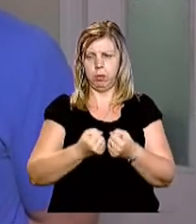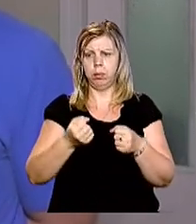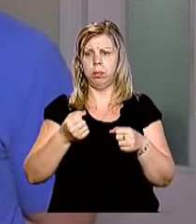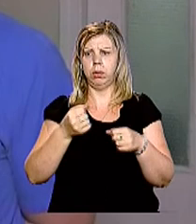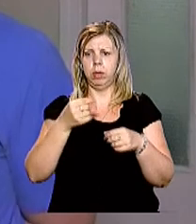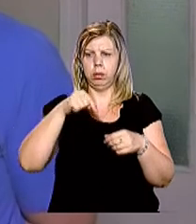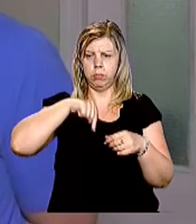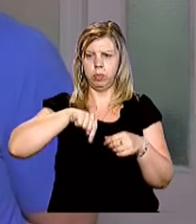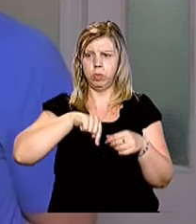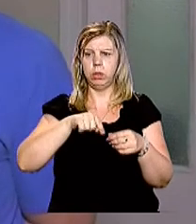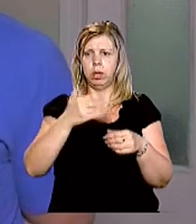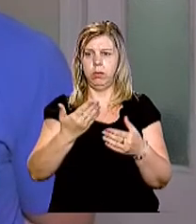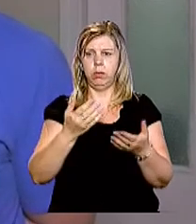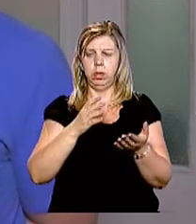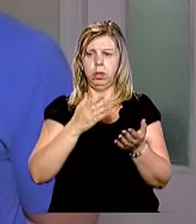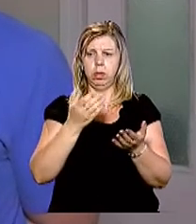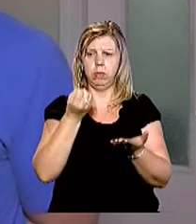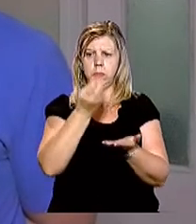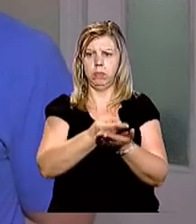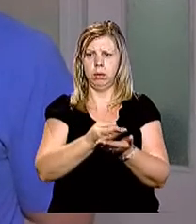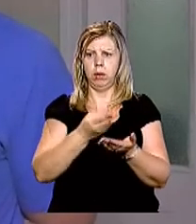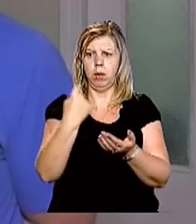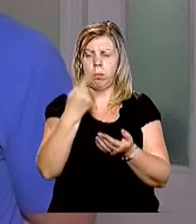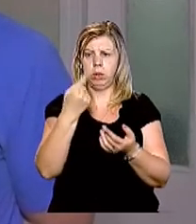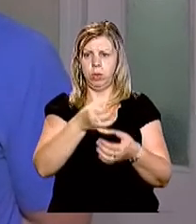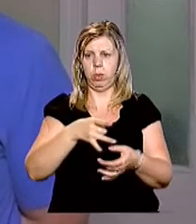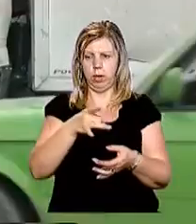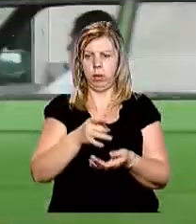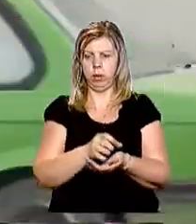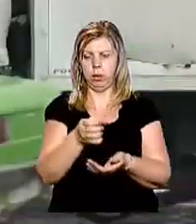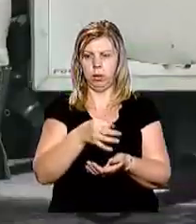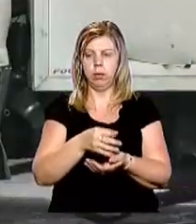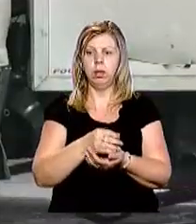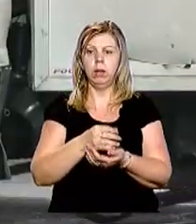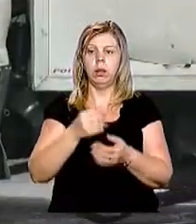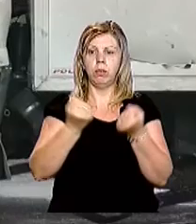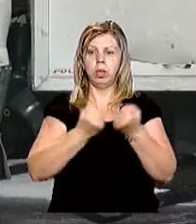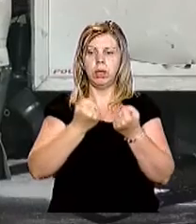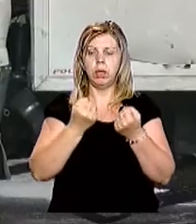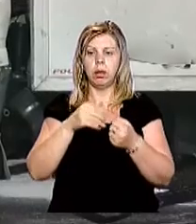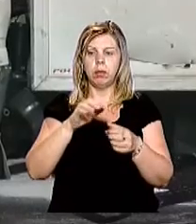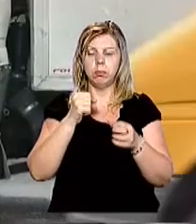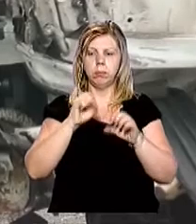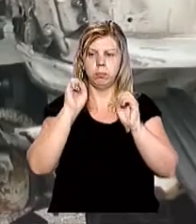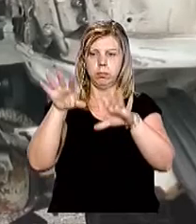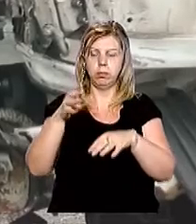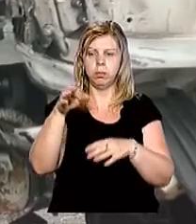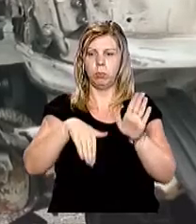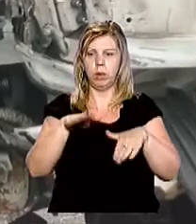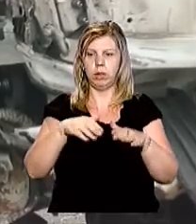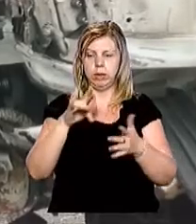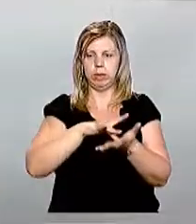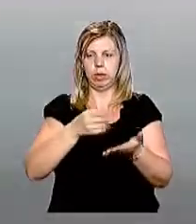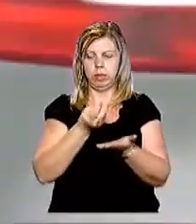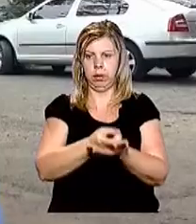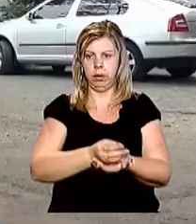підшкірною емфіземою, він скерований у обласну лікарню, в торакальне відділення. Водія автомобіля тата доставили до Мукачуйської центральної